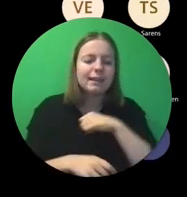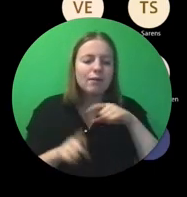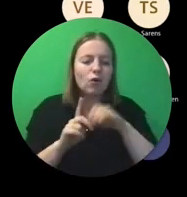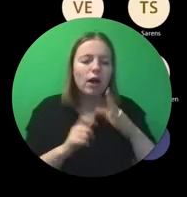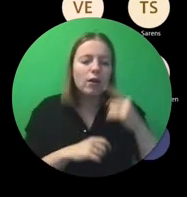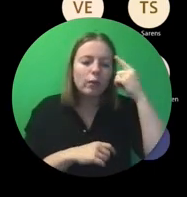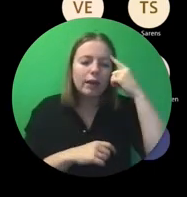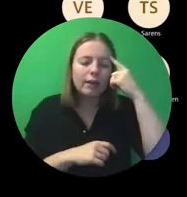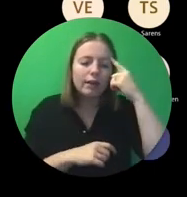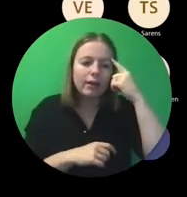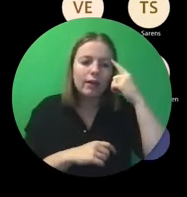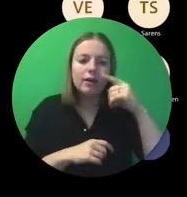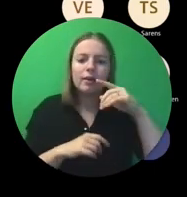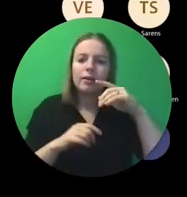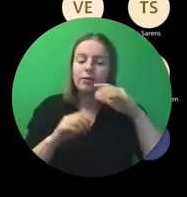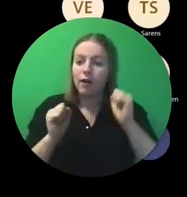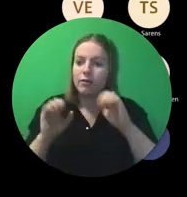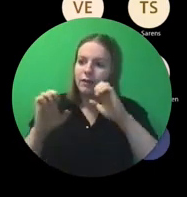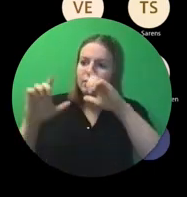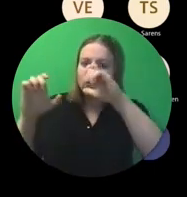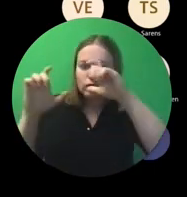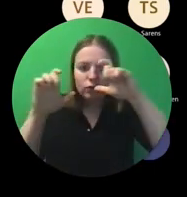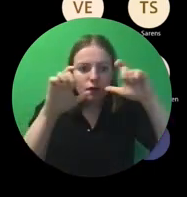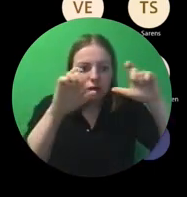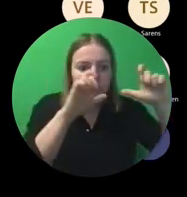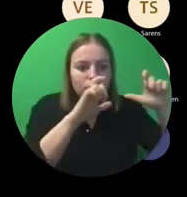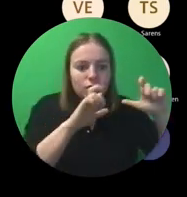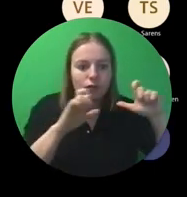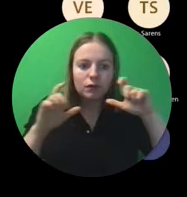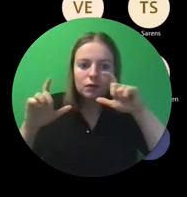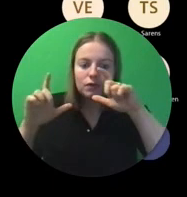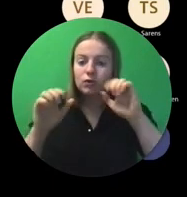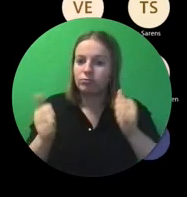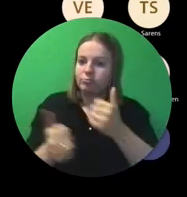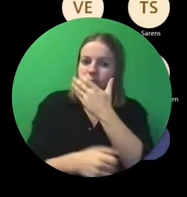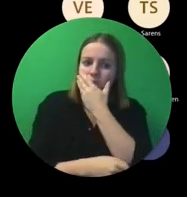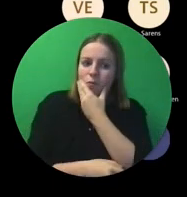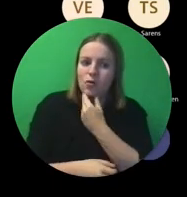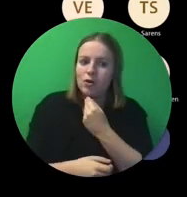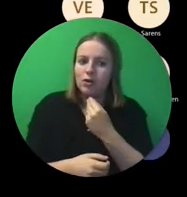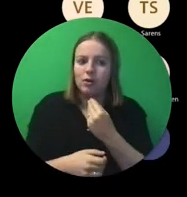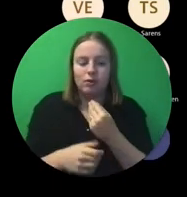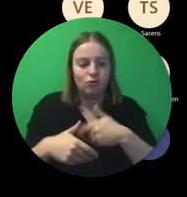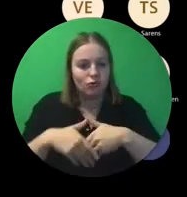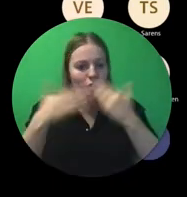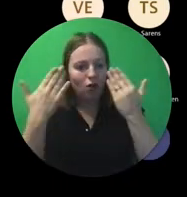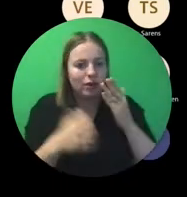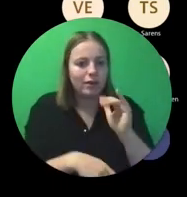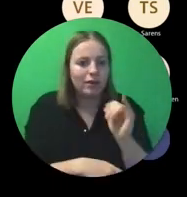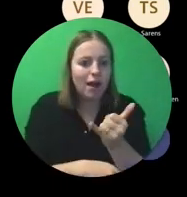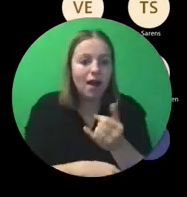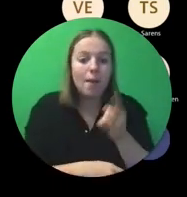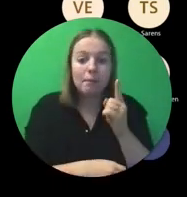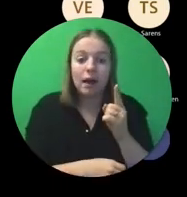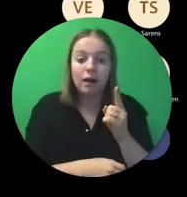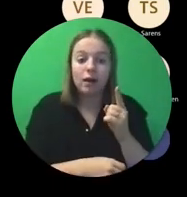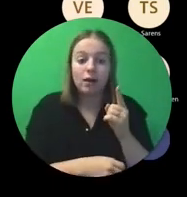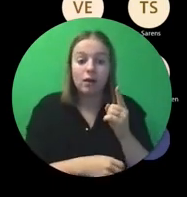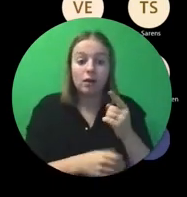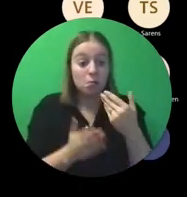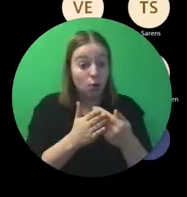ook. Veel foto's kunnen gemaakt zijn. Dat is mooi, dat is misschien zelfs duidelijk. Maar is daarmee